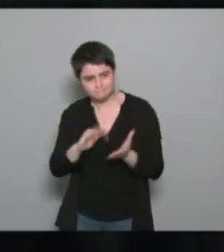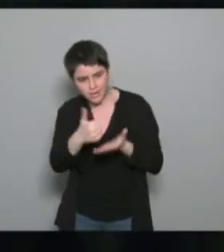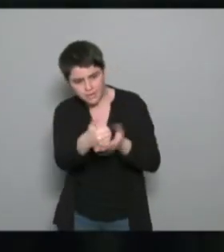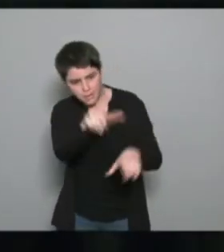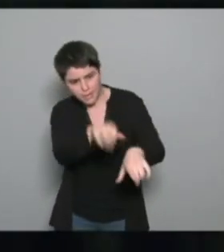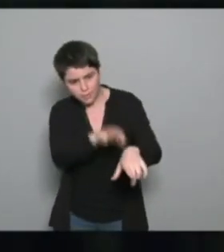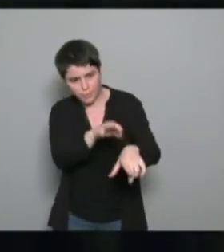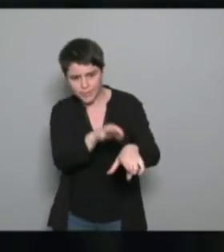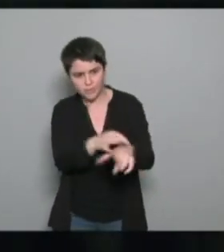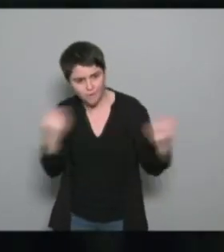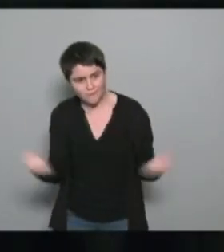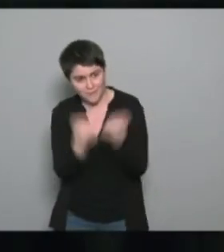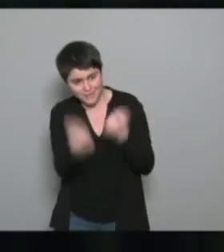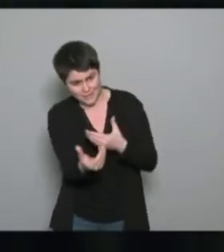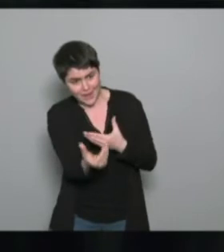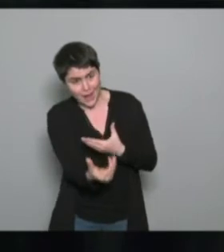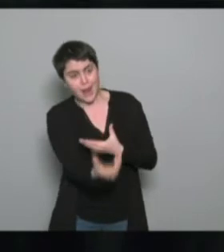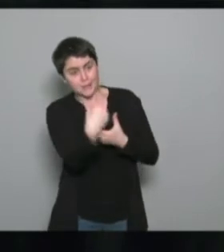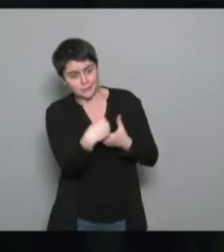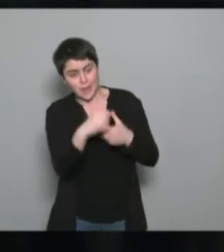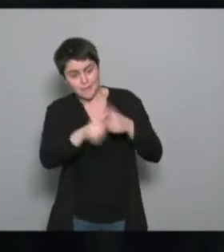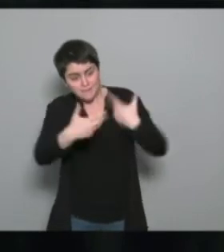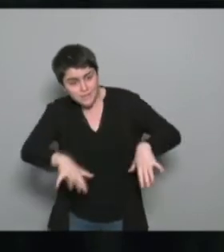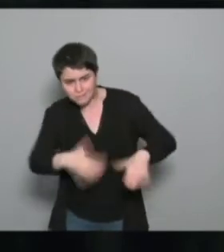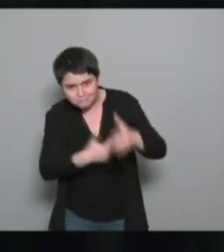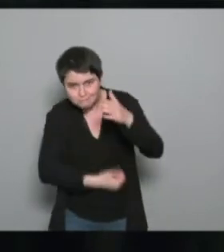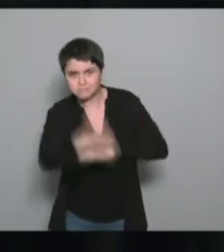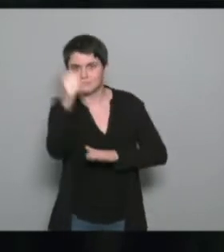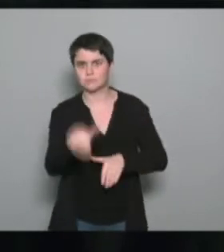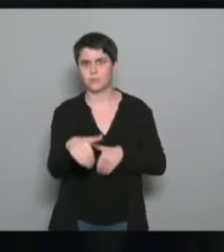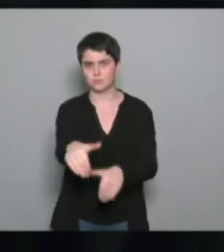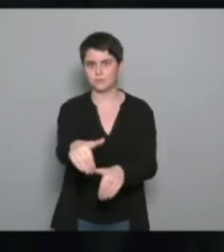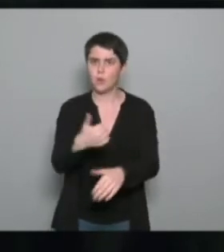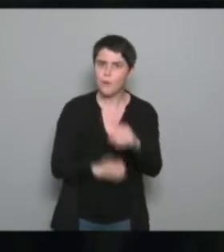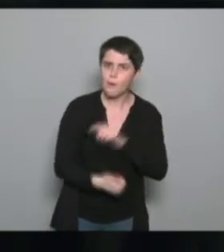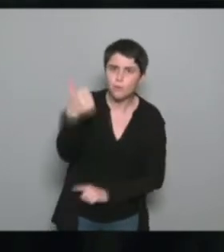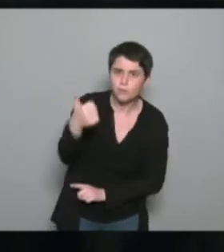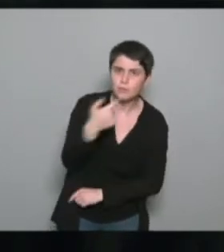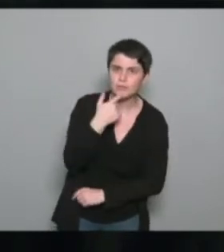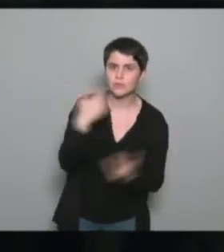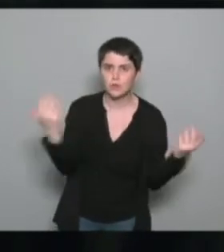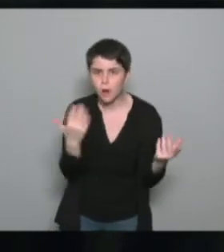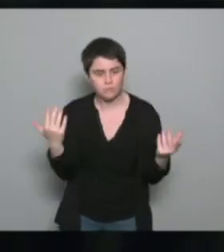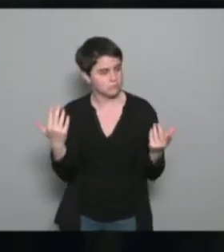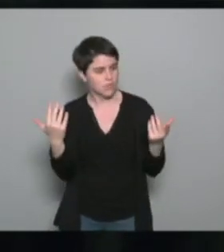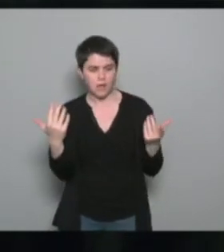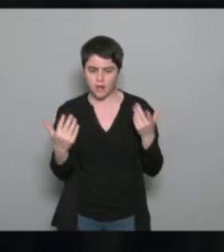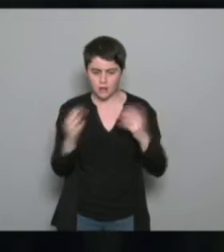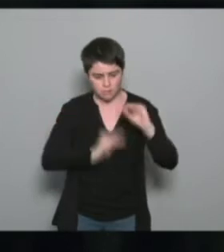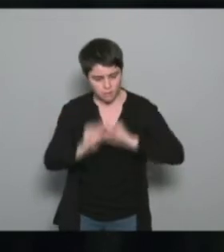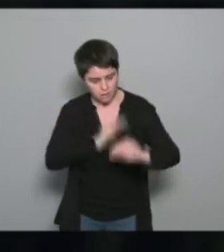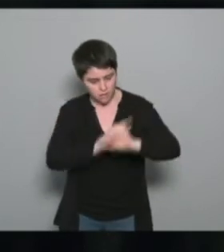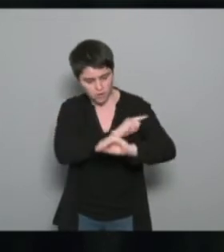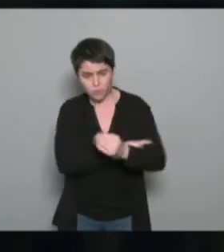et de pouvoir continuer en autonomie. L'autonomie, c'est quoi ? C'est soit continuer dans une association avec laquelle on peut être